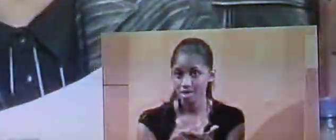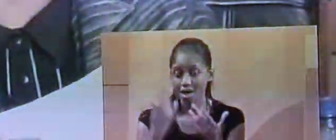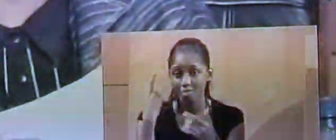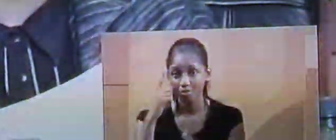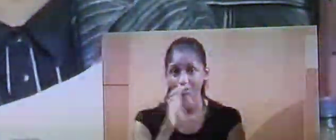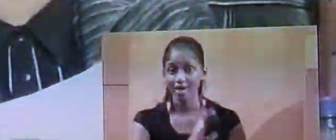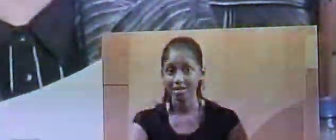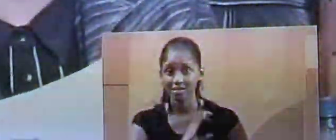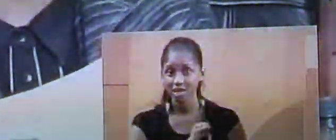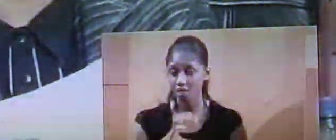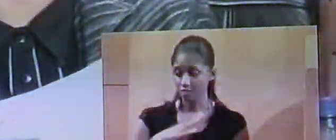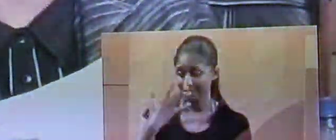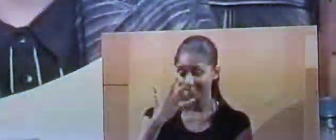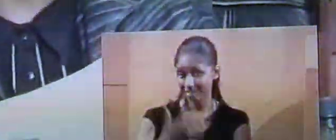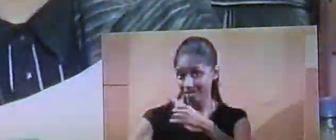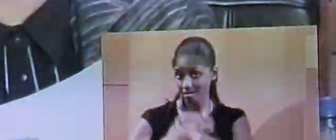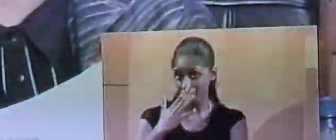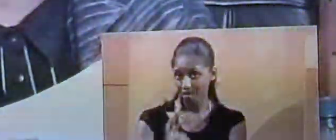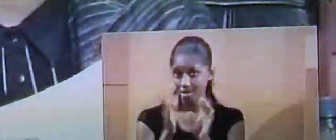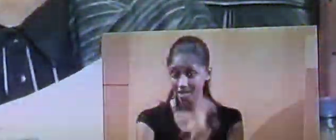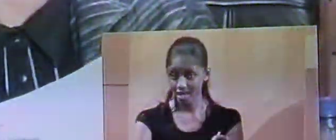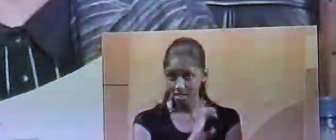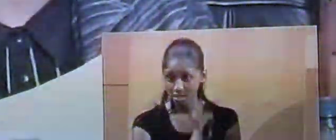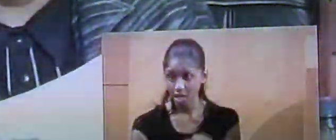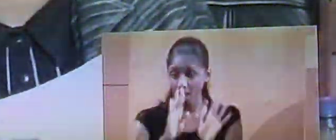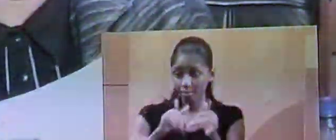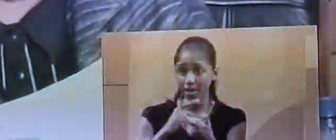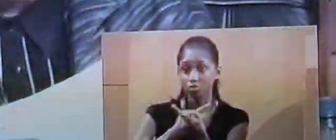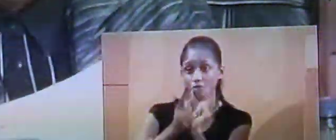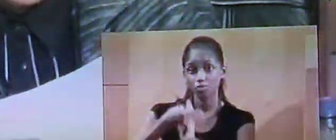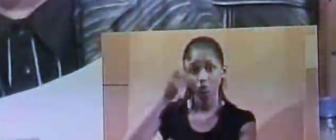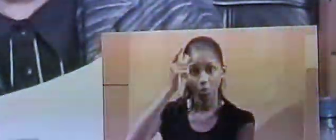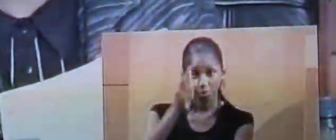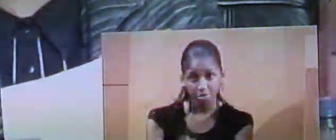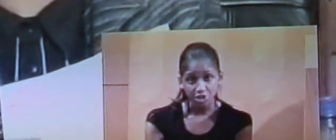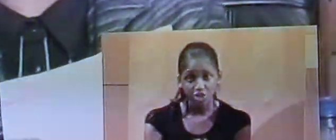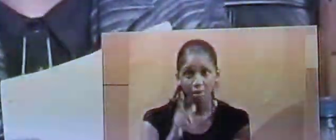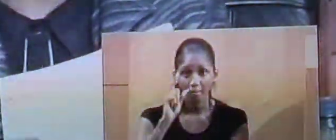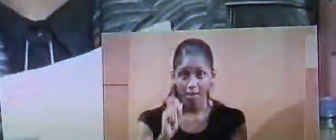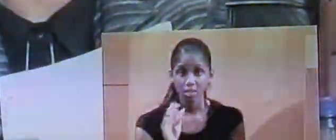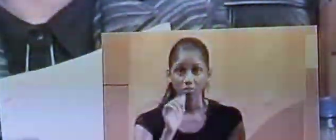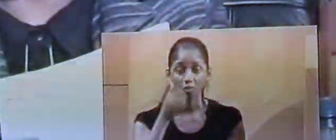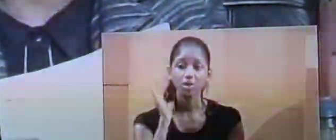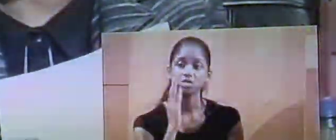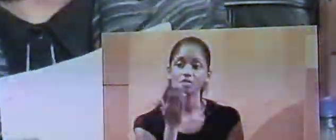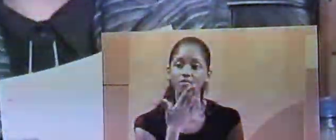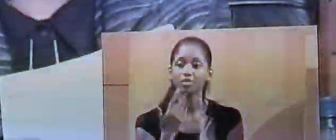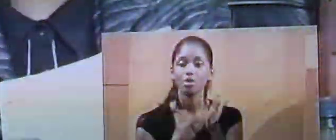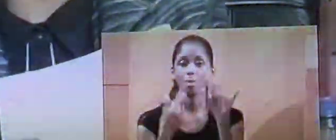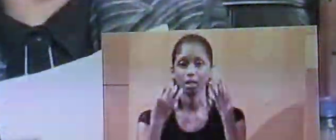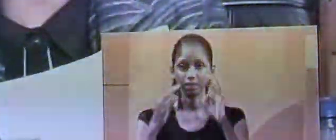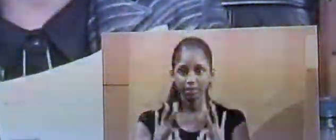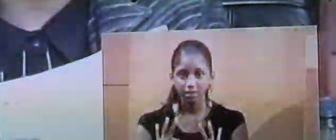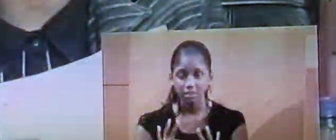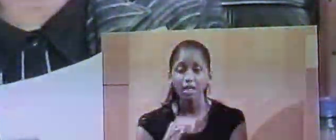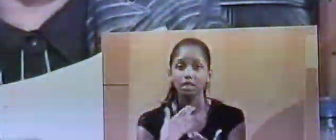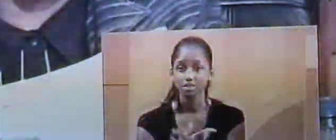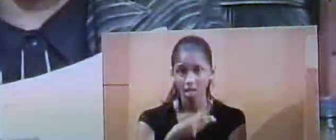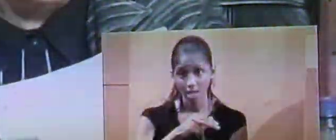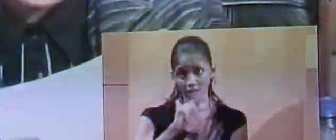Il y a eu 5 ans d'expérimentation. C'est devenu obligatoire, donc, à partir du 1er janvier 2010. Et cette